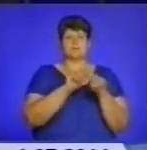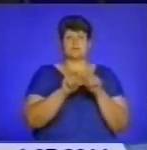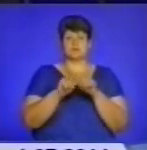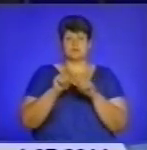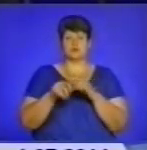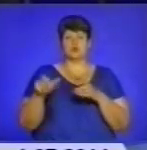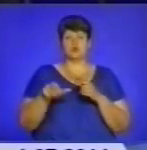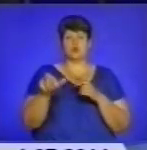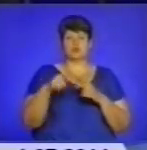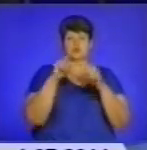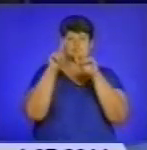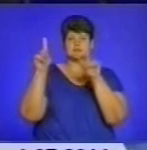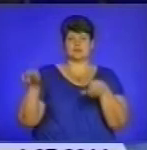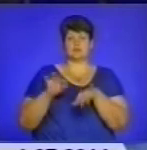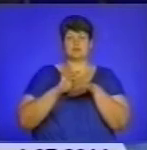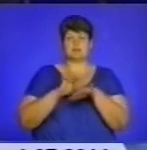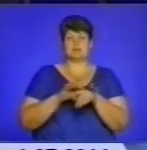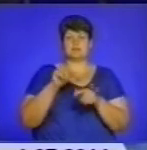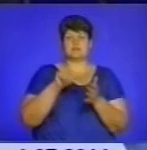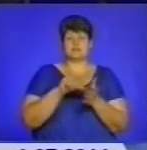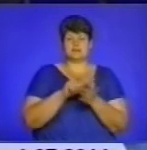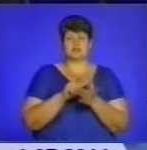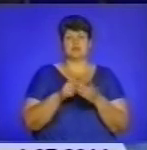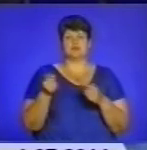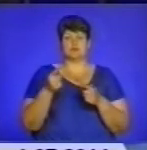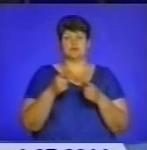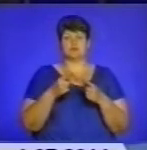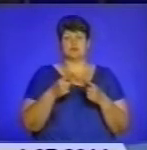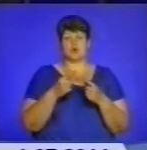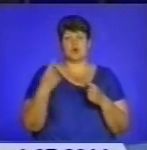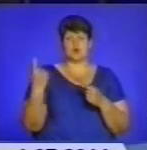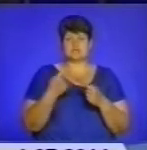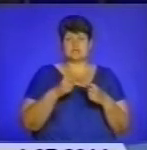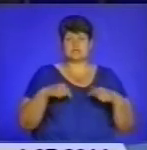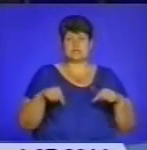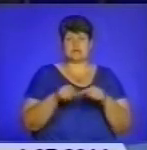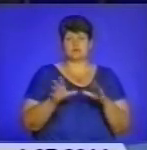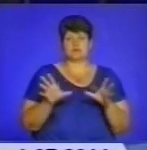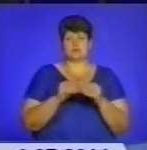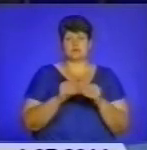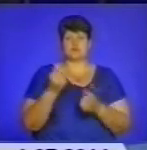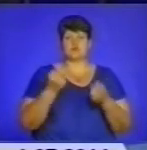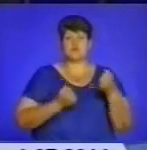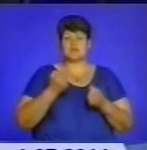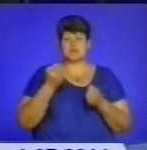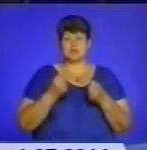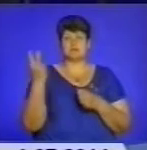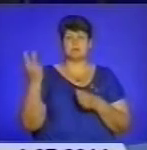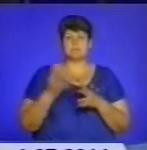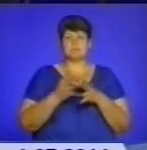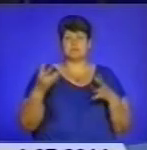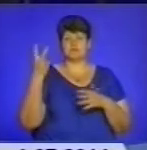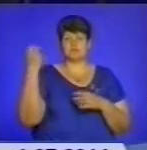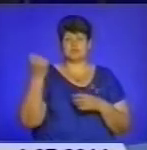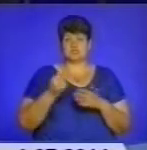приміських територій провели представники Тернопільського середку Всеукраїнського об'єднання «Автомайдан» спільно з водіями. Більше двох тижнів збирали